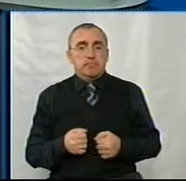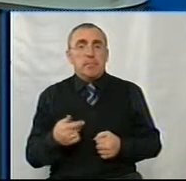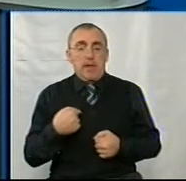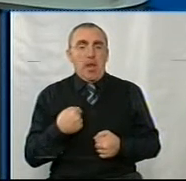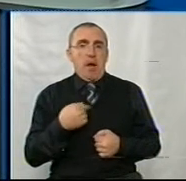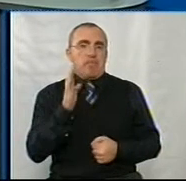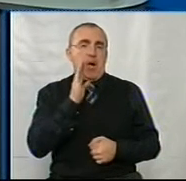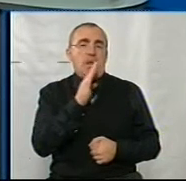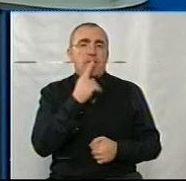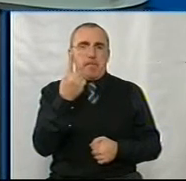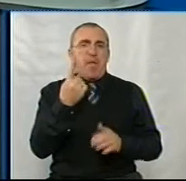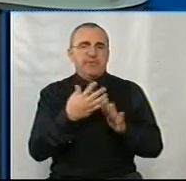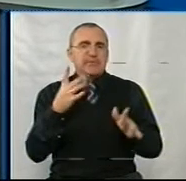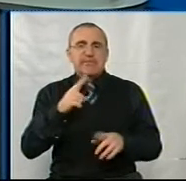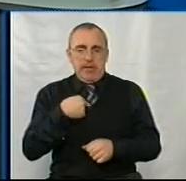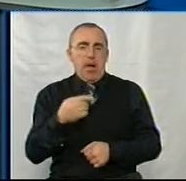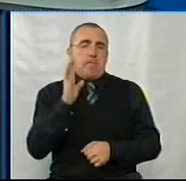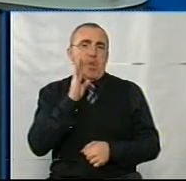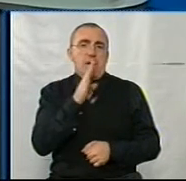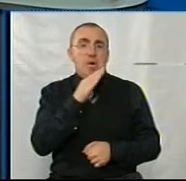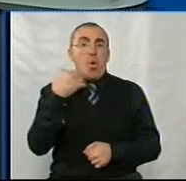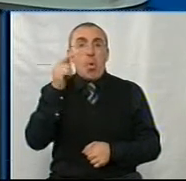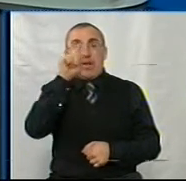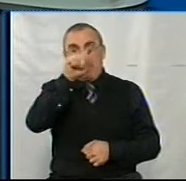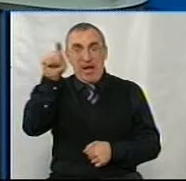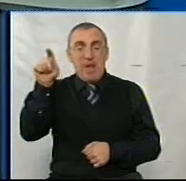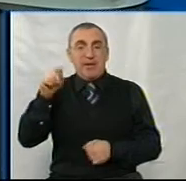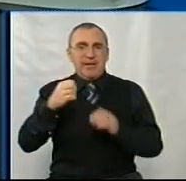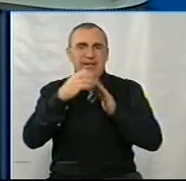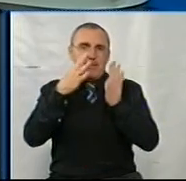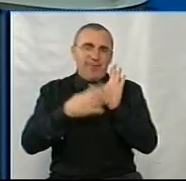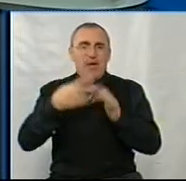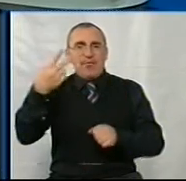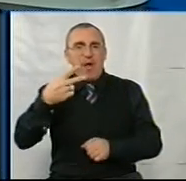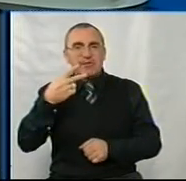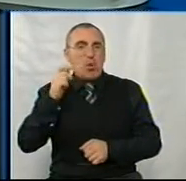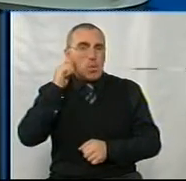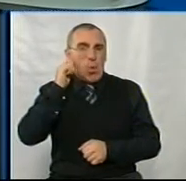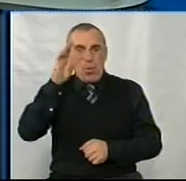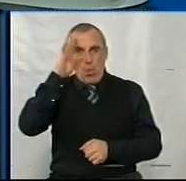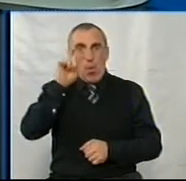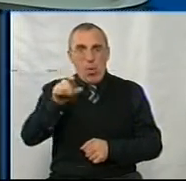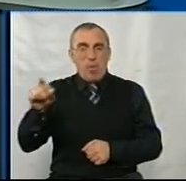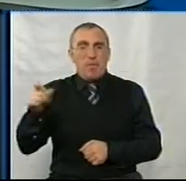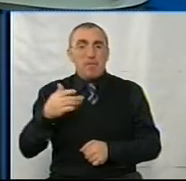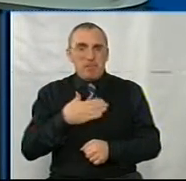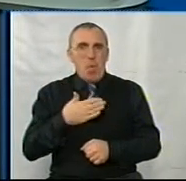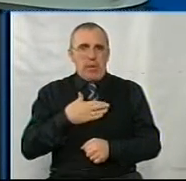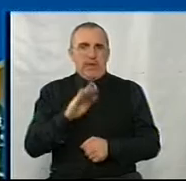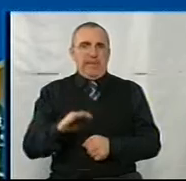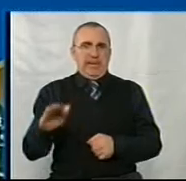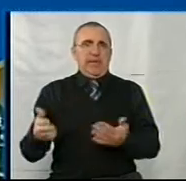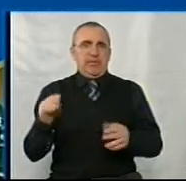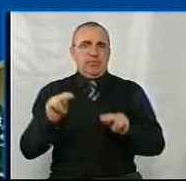я мати. Перш за все, я мати. Коли там 19-20 років хлопцям, це мої діти.